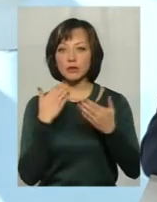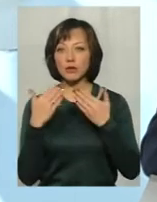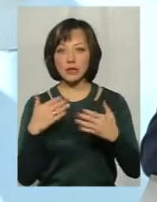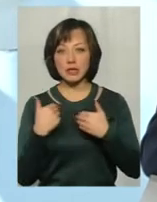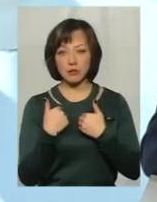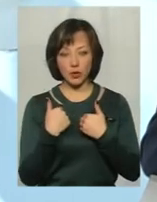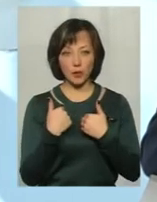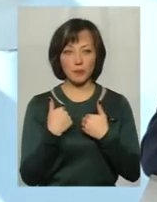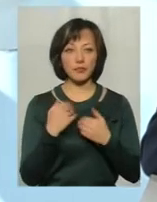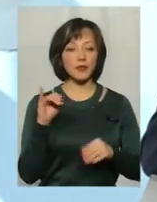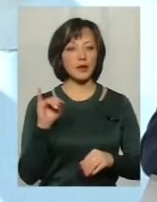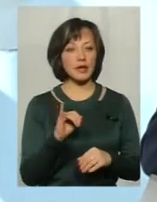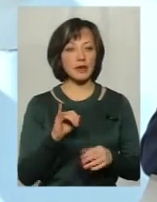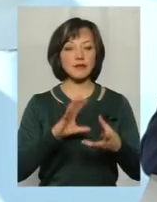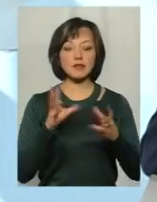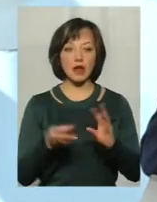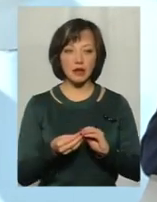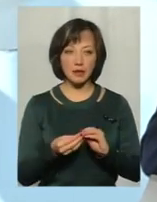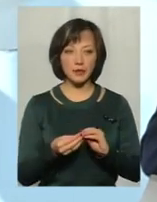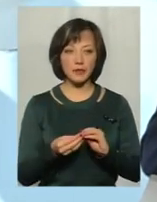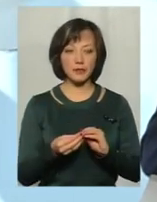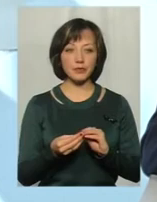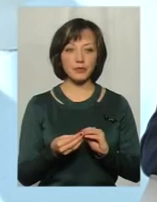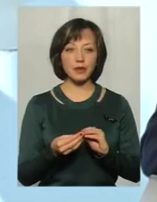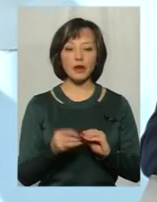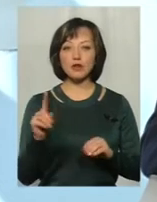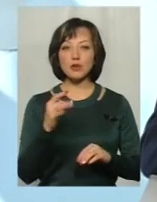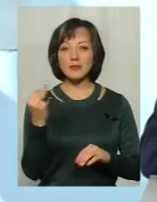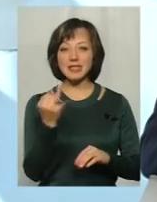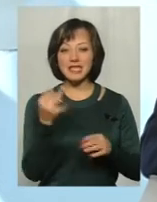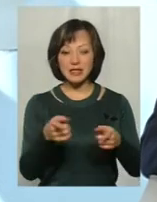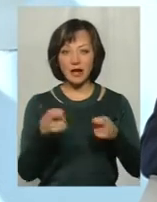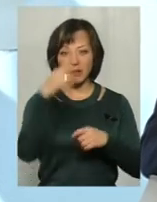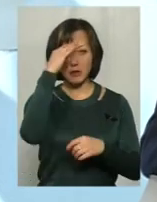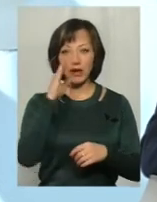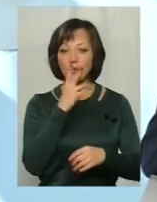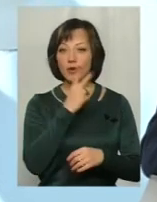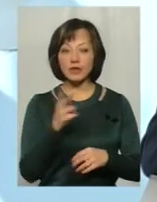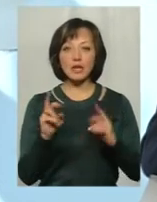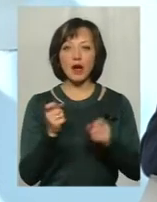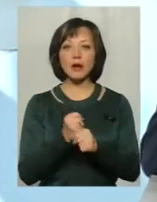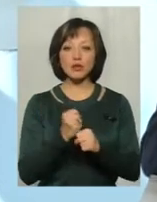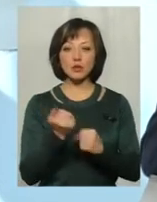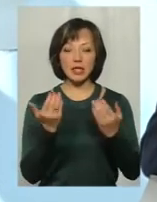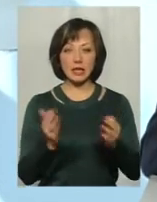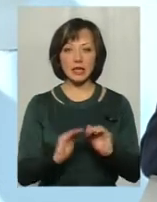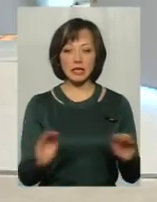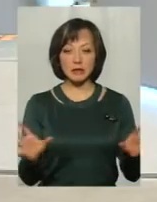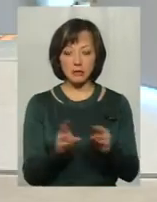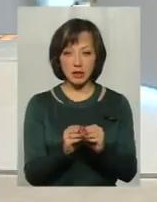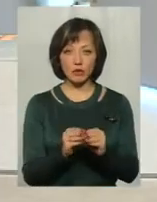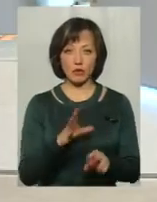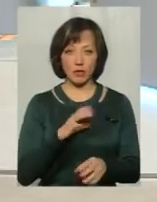зі мною. І взагалі, скажімо так, щоб зацікавити батьків, подивитися, як працюють їхні діти, щоб ми спільно